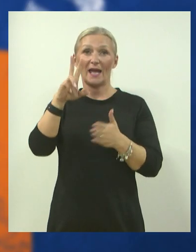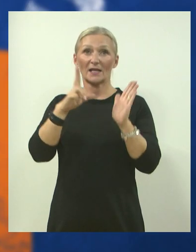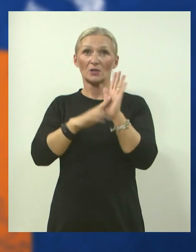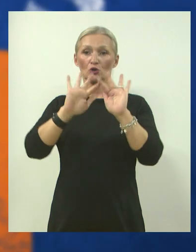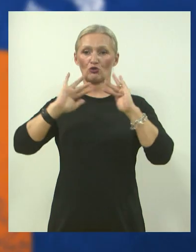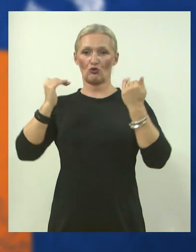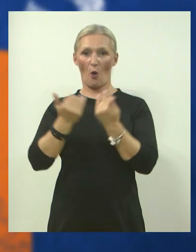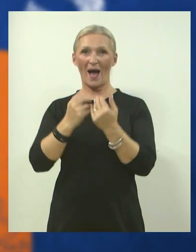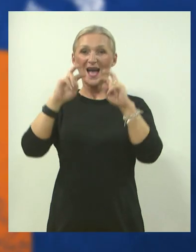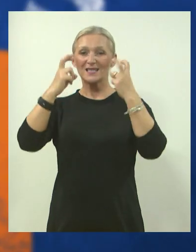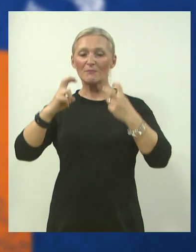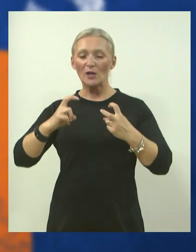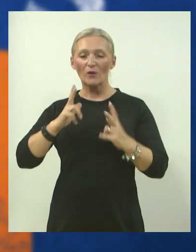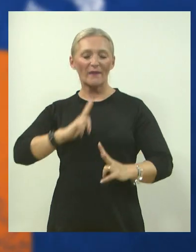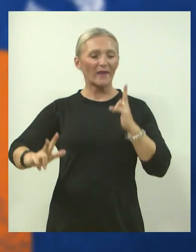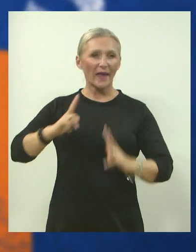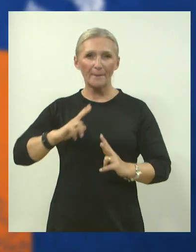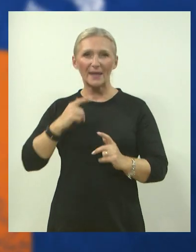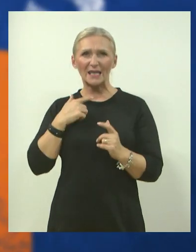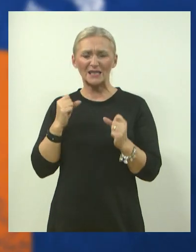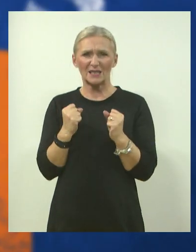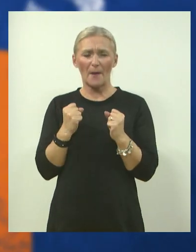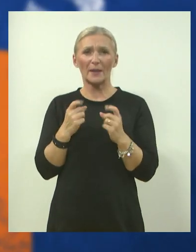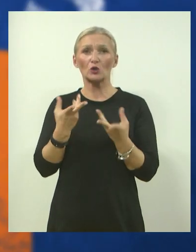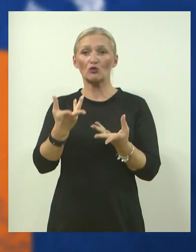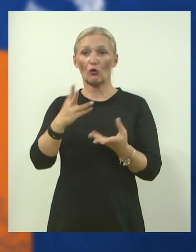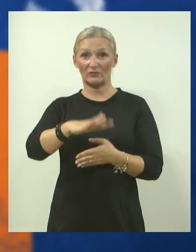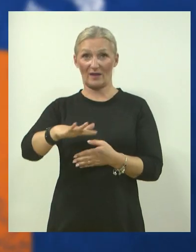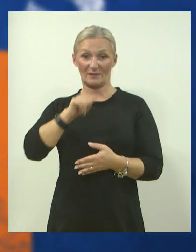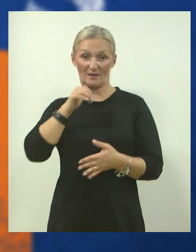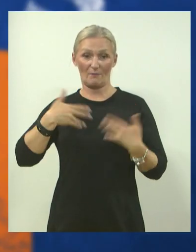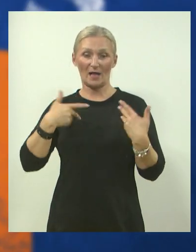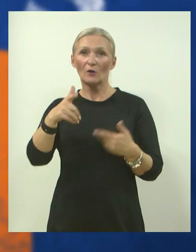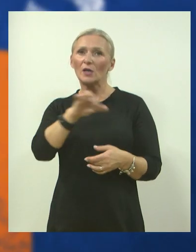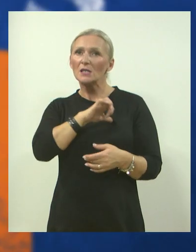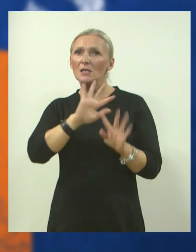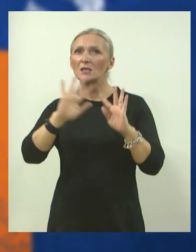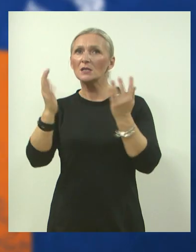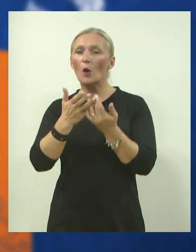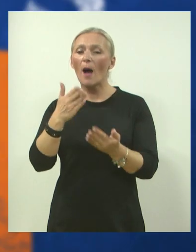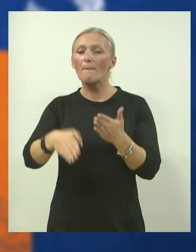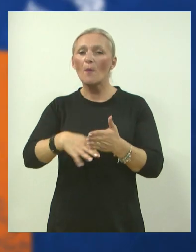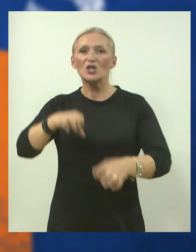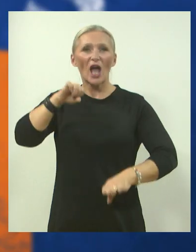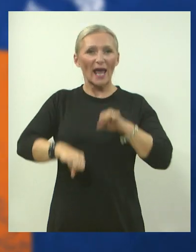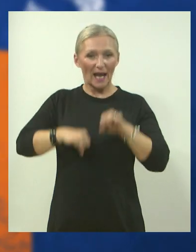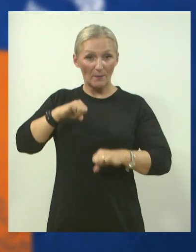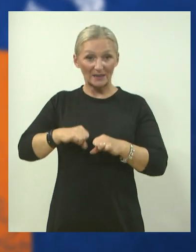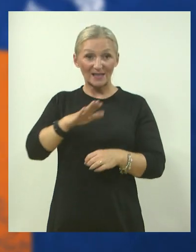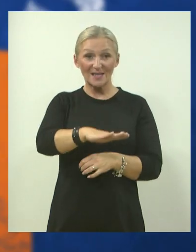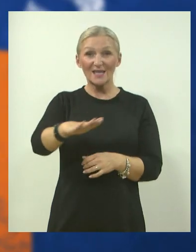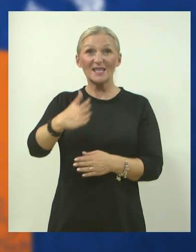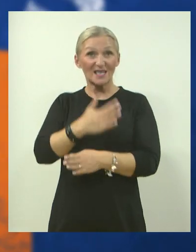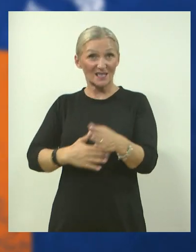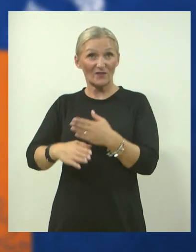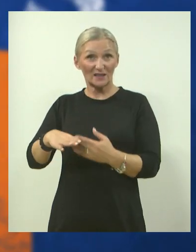pomaže smanjiti nemir i napetost kod djece i mladih. Ova zanimljiva soba pomaže u rehabilitaciji kod djece s invaliditetom,